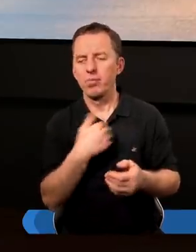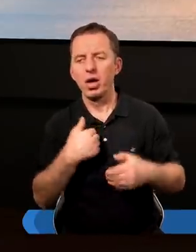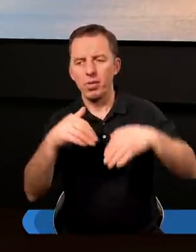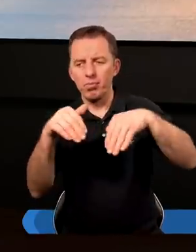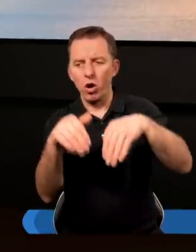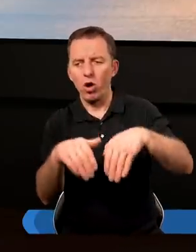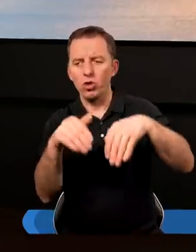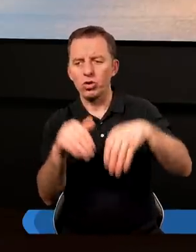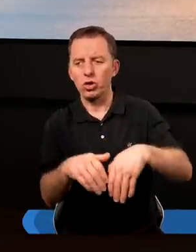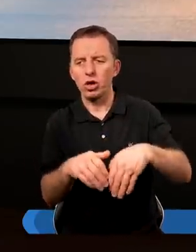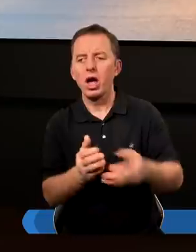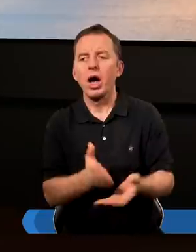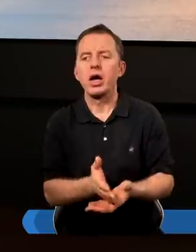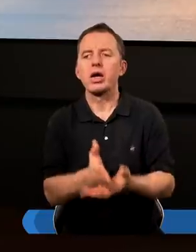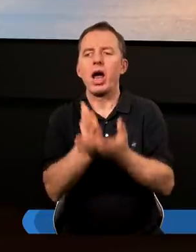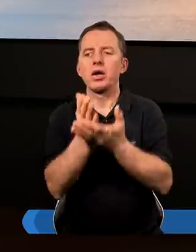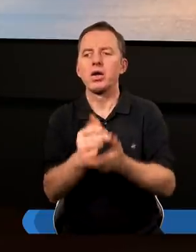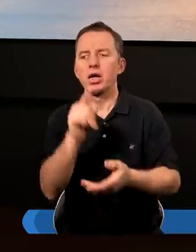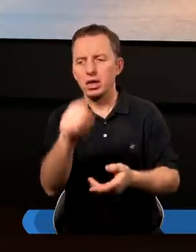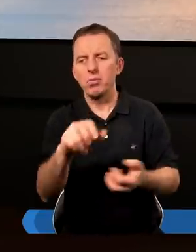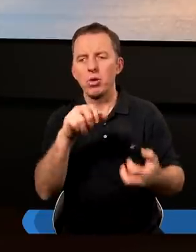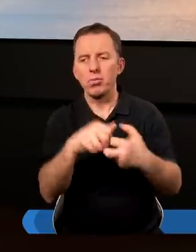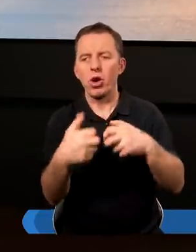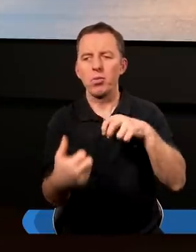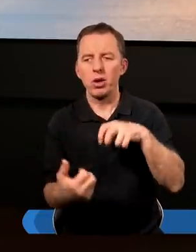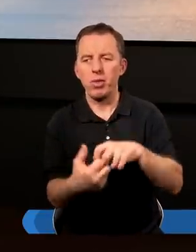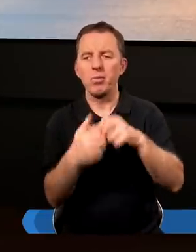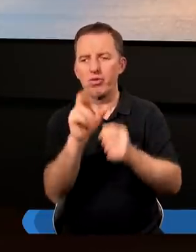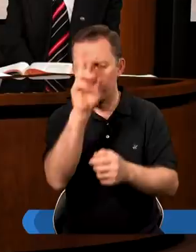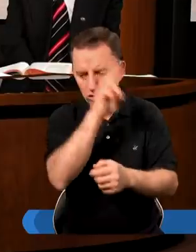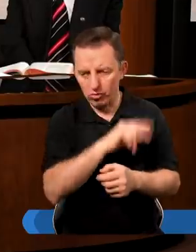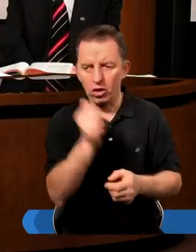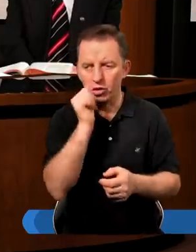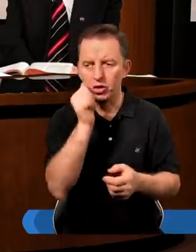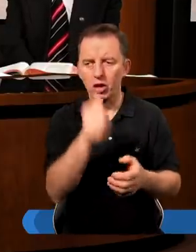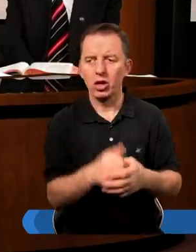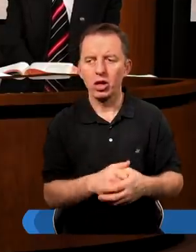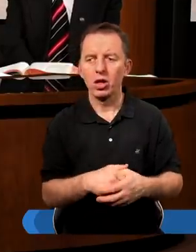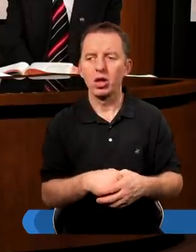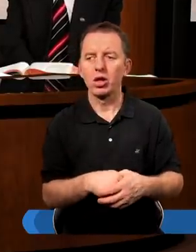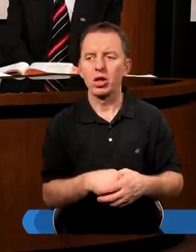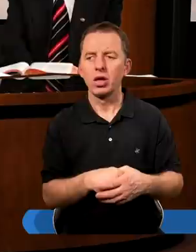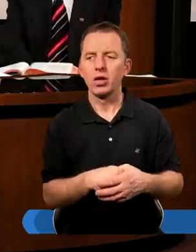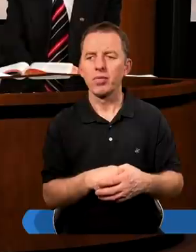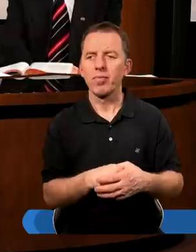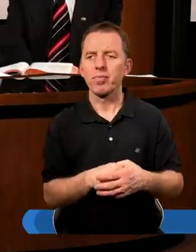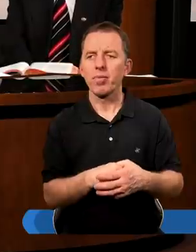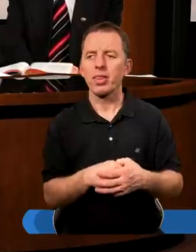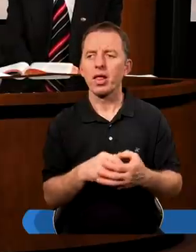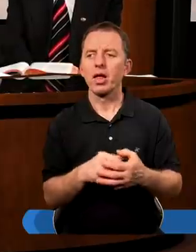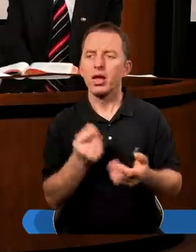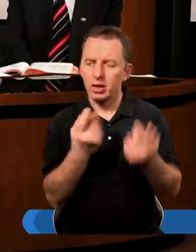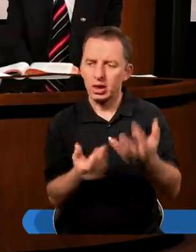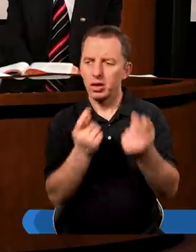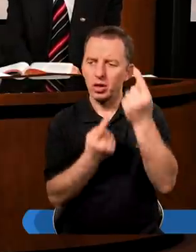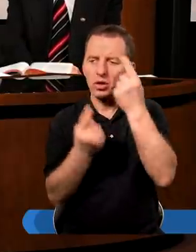możemy radzić sobie z tymi problemami chciwości? Pytanie trudne, bo trzeba